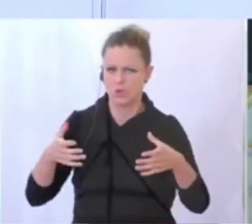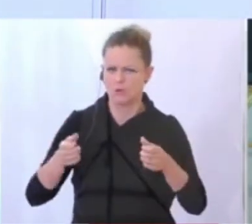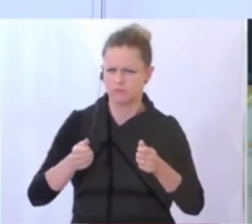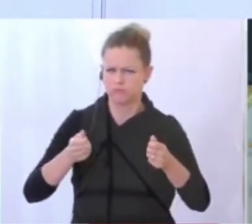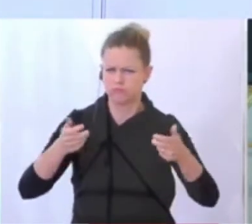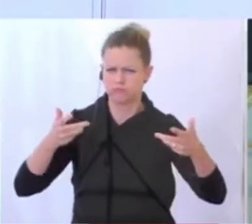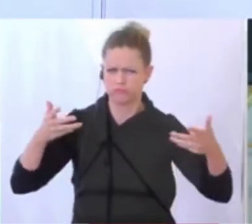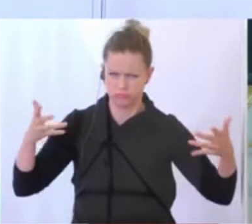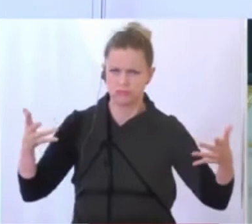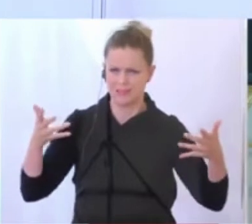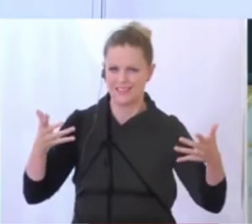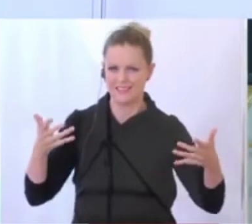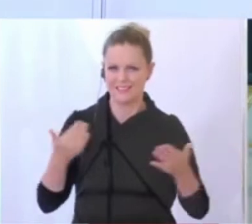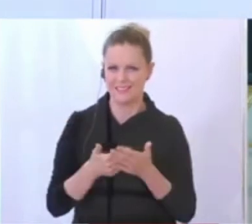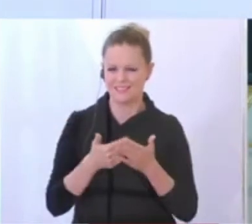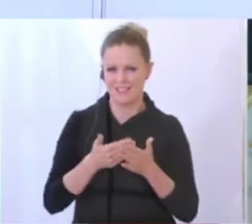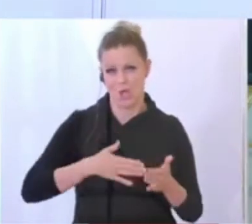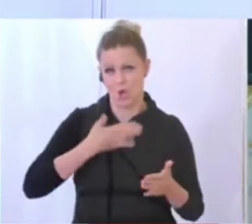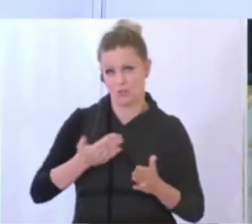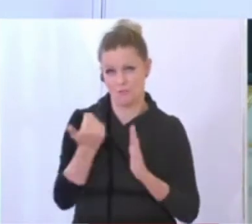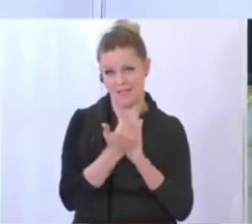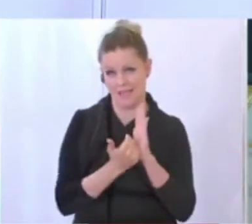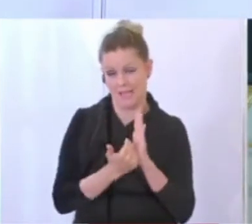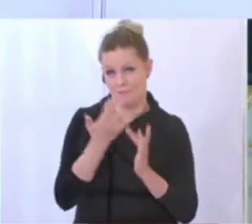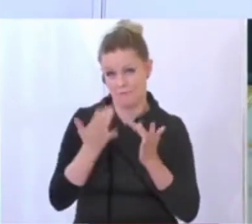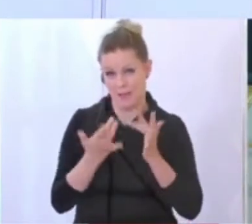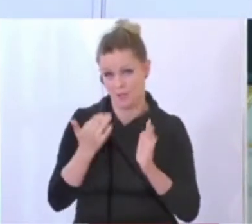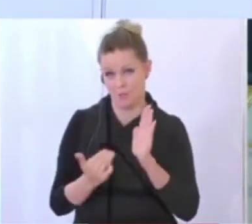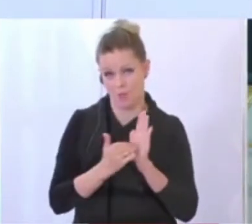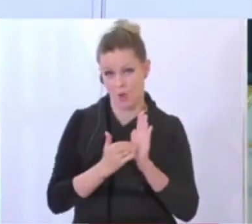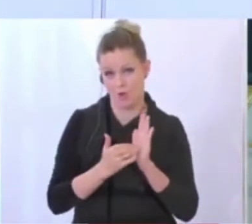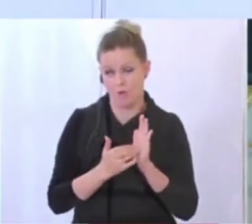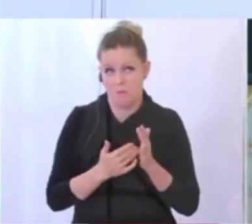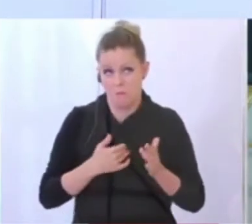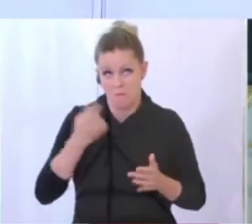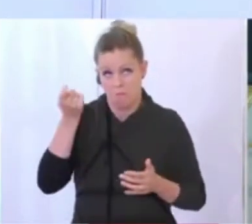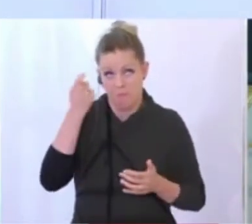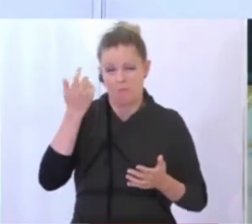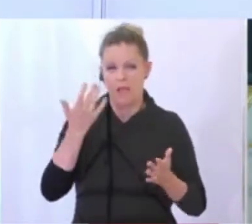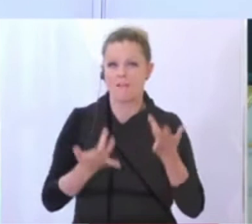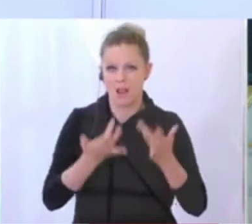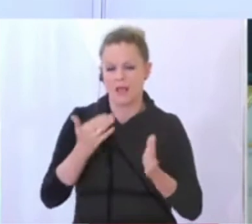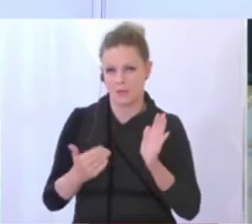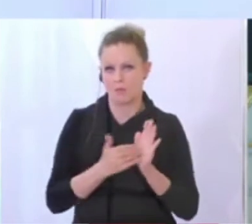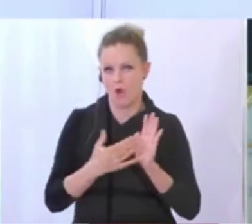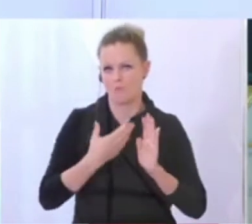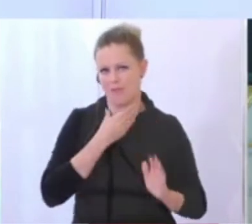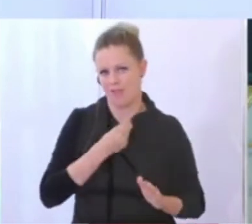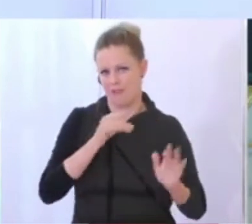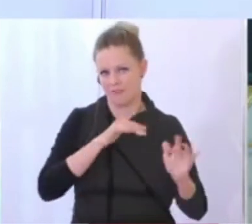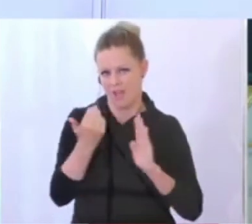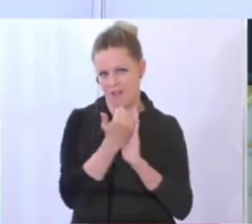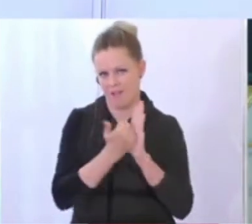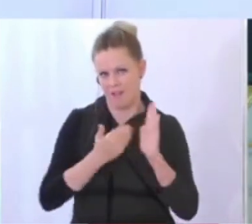Größe erreichen, sodass man irgendeine Art von Ausnahmeregelung herbringen muss. Das ist das Einzige, was mir noch einfällt, dass hier einen Bedarf an